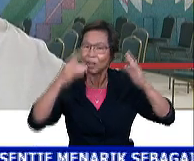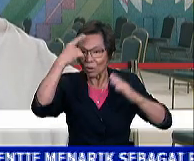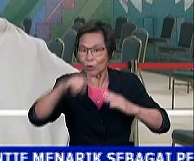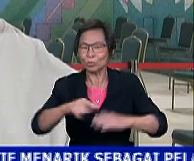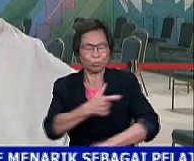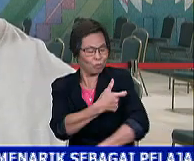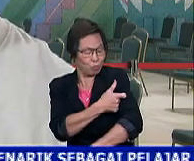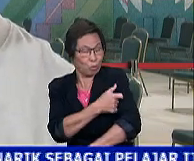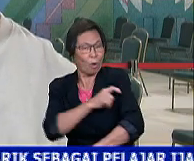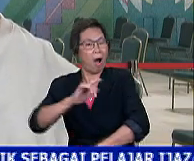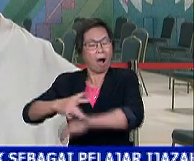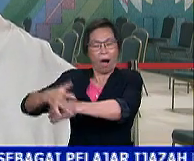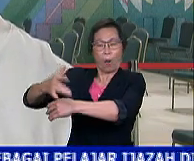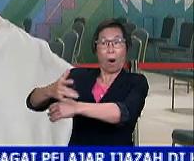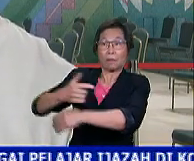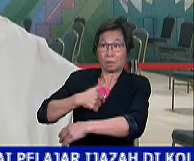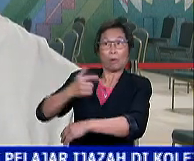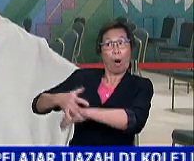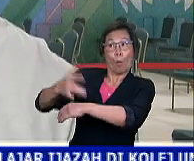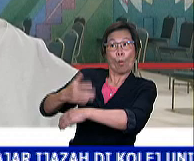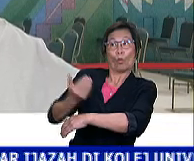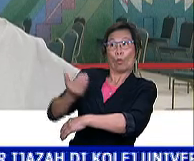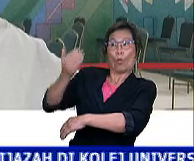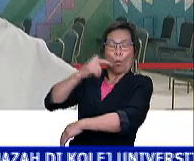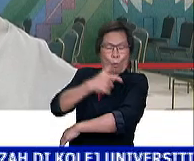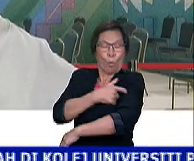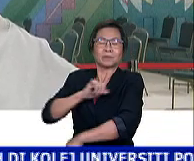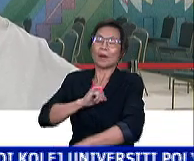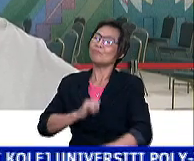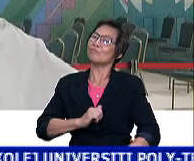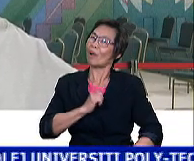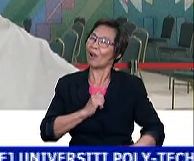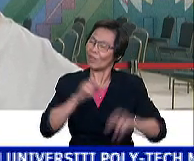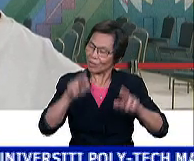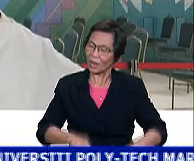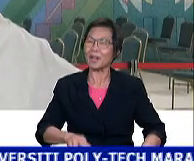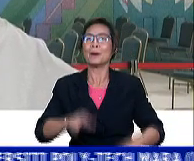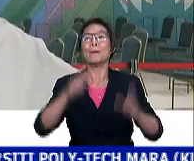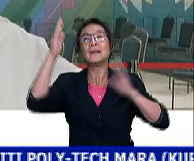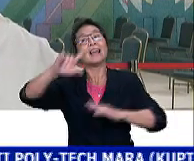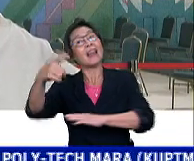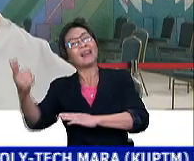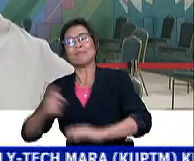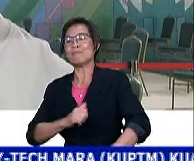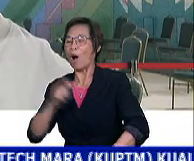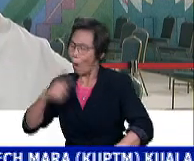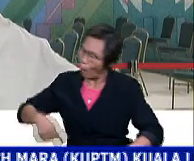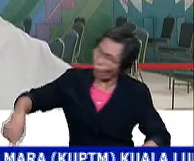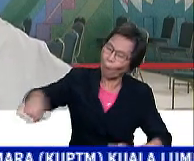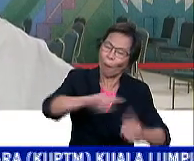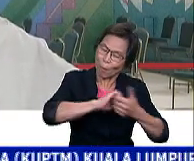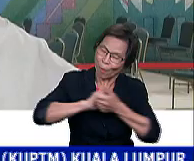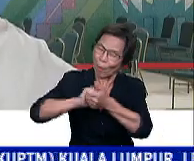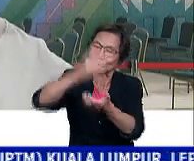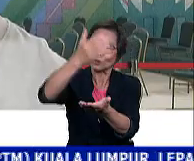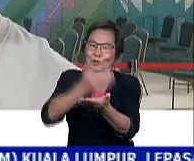mendapatkan vaksin yang terawal, antara yang terawal. Yang mana saya juga berbangga kepada rakyat Malaysia yang lain. Yang mana mereka bekerjasama untuk